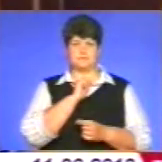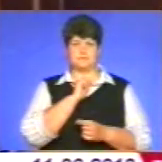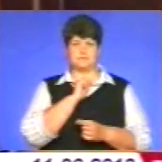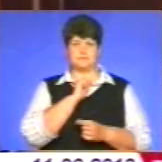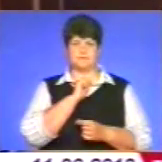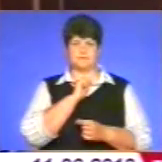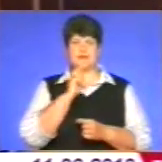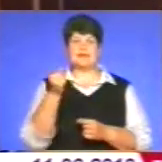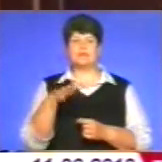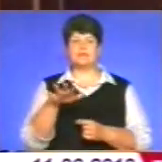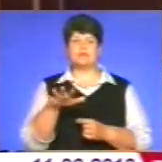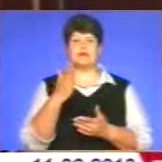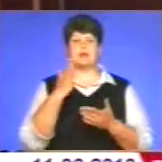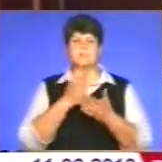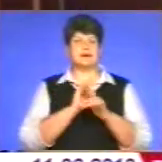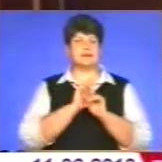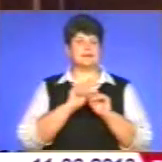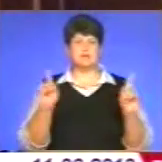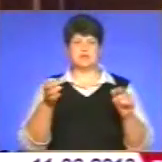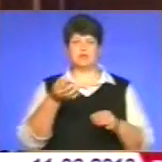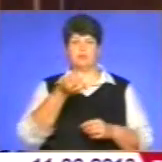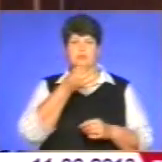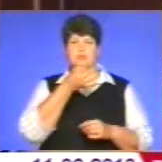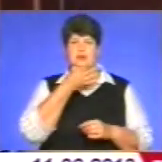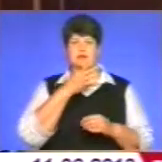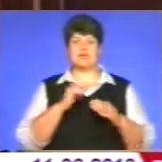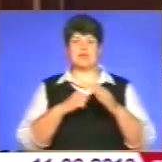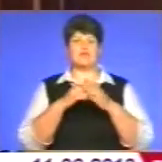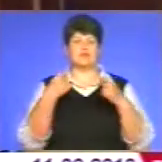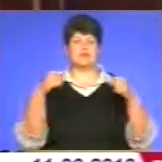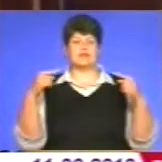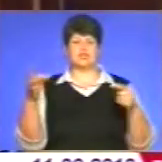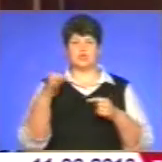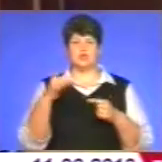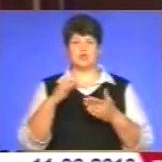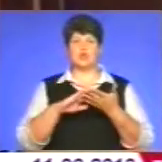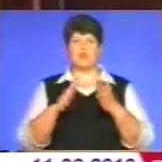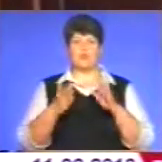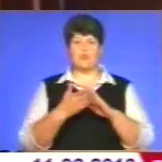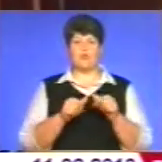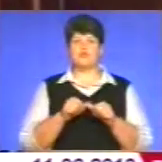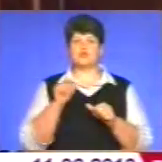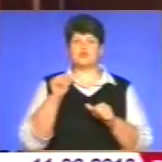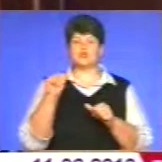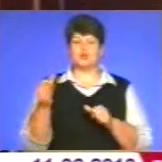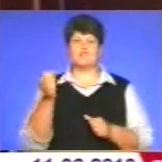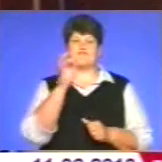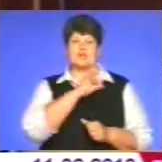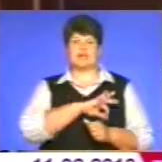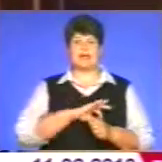Тернопілля має надзвичайно привабливі на фоні інших регіонів умови, зокрема, вигідне